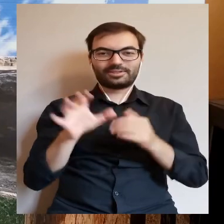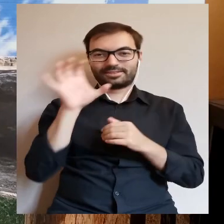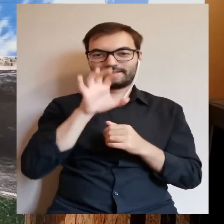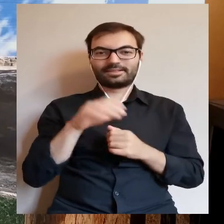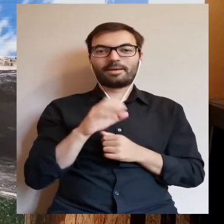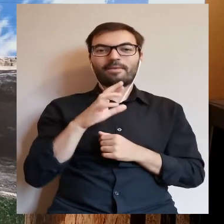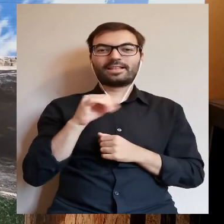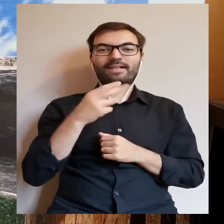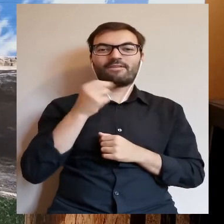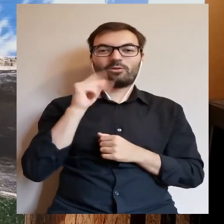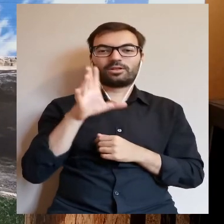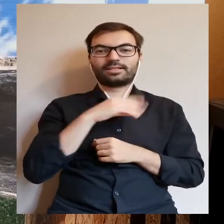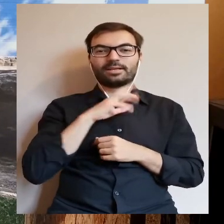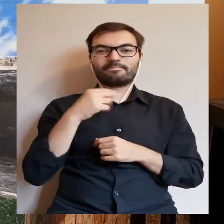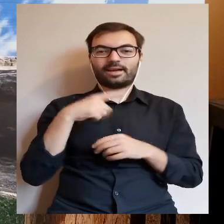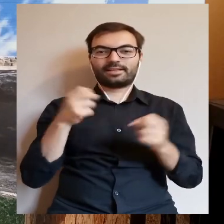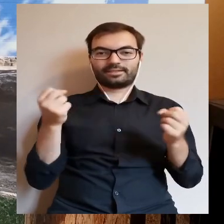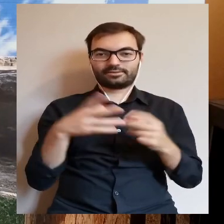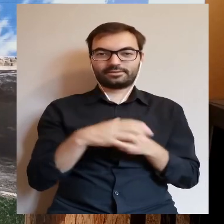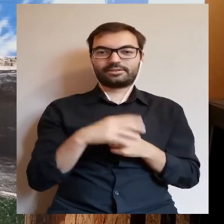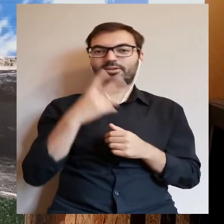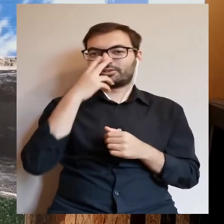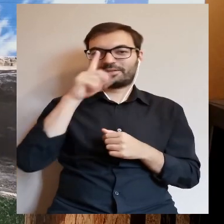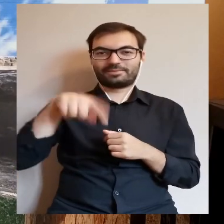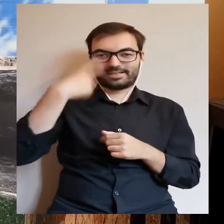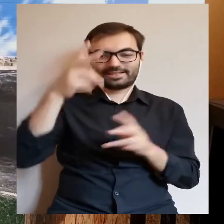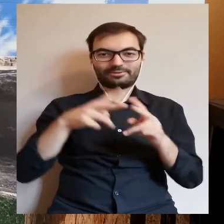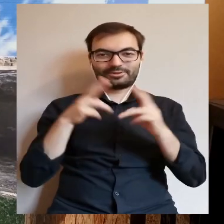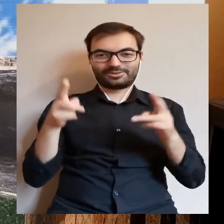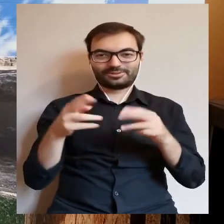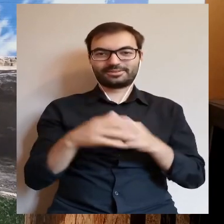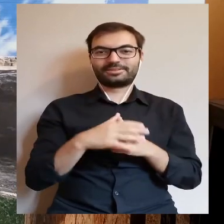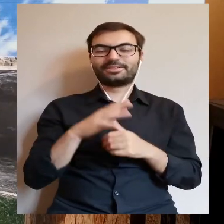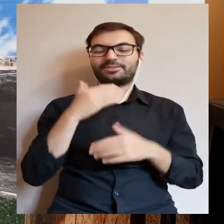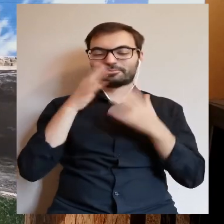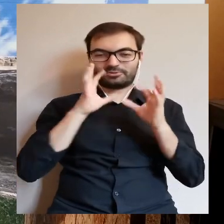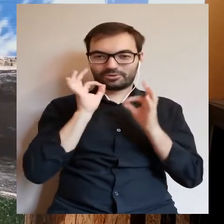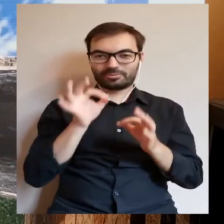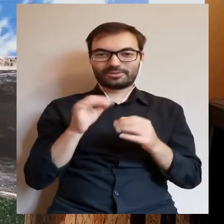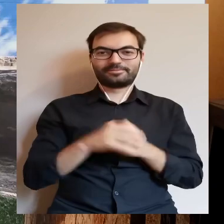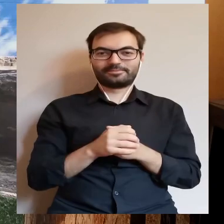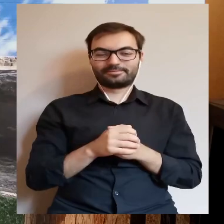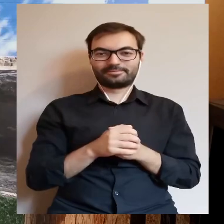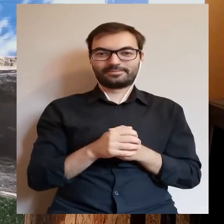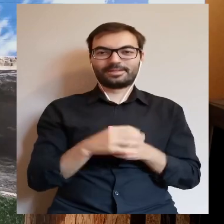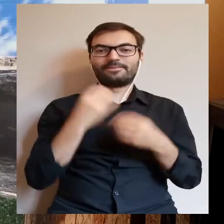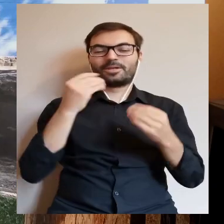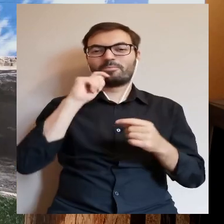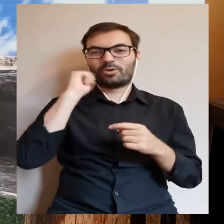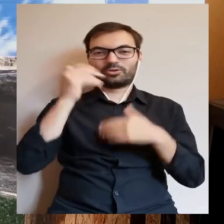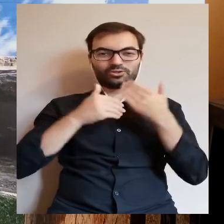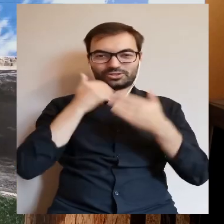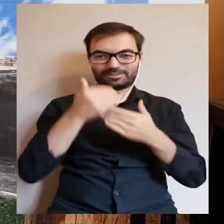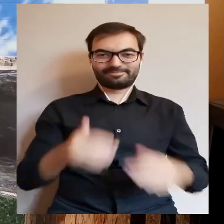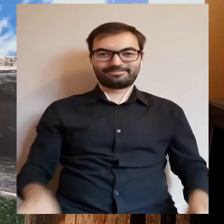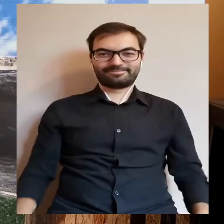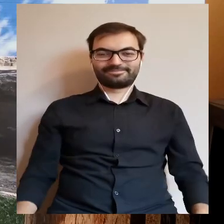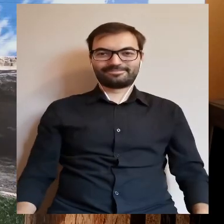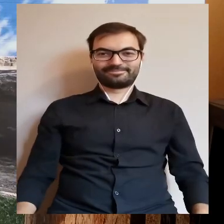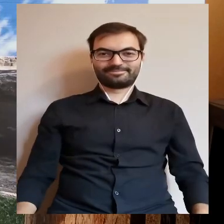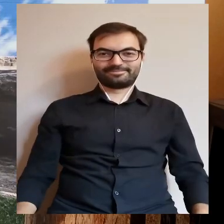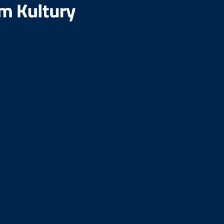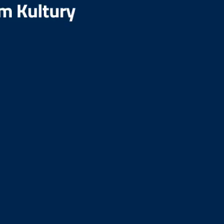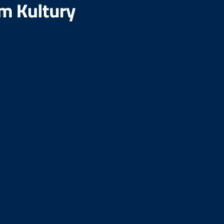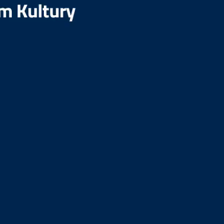Więc dziękuję bardzo za uwagę. Magdalena Walusiak, Bernard Kinow. Do zobaczenia w następnym odcinku. Wszystkiego dobrego i cudownych podróży Państwu